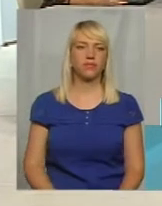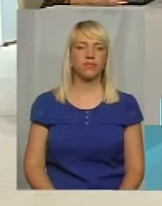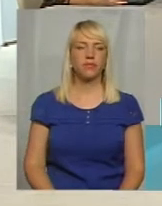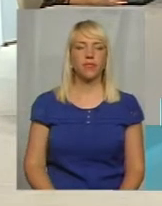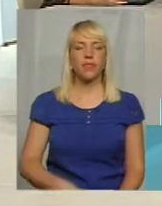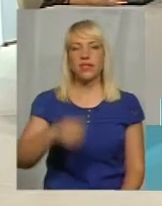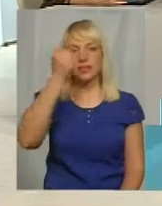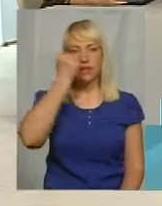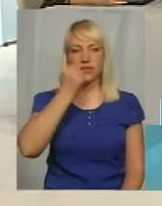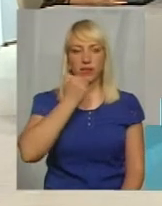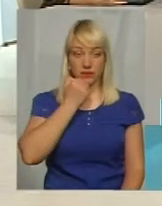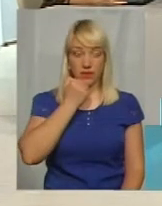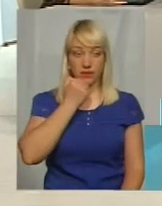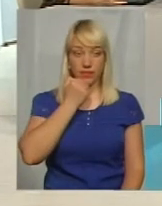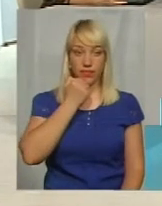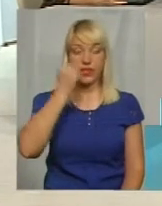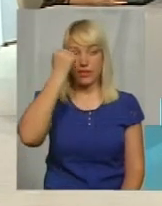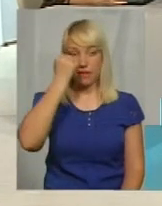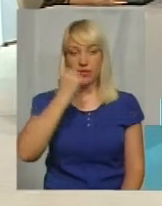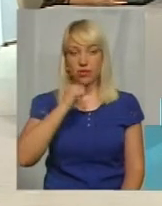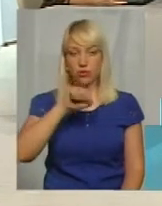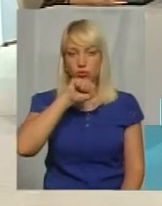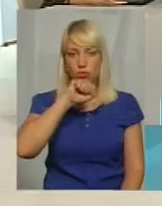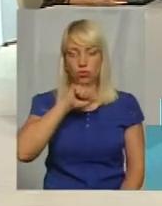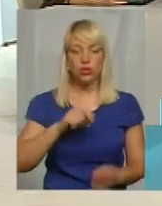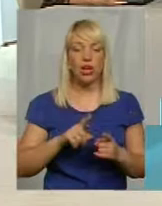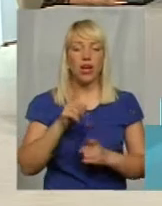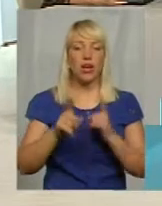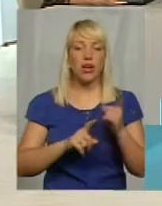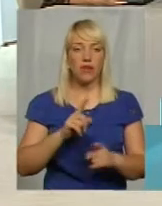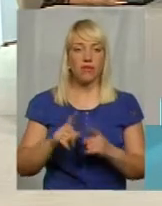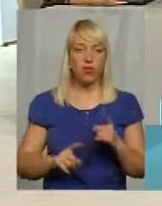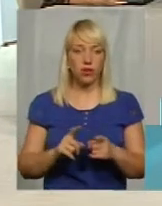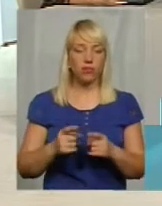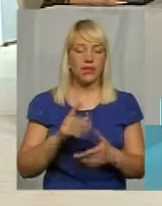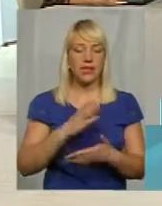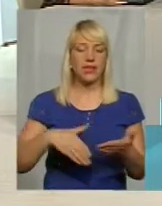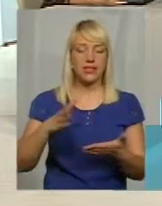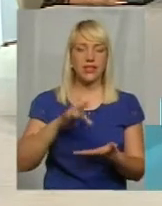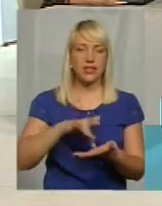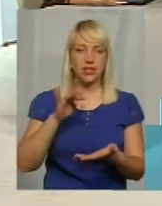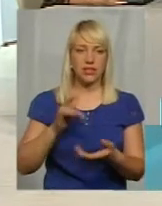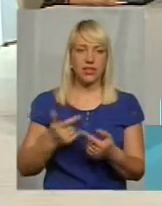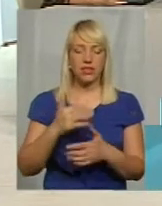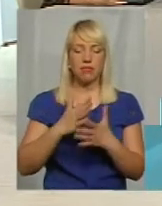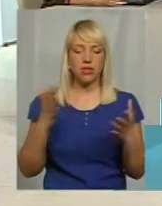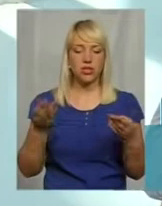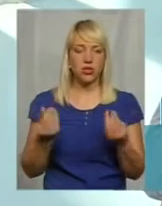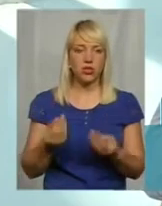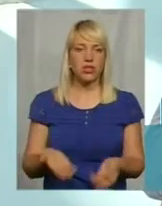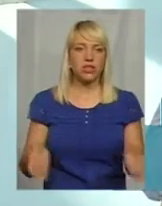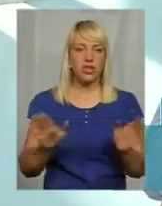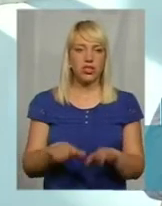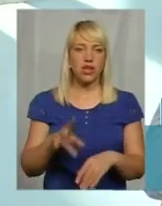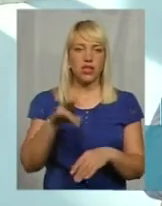Завдяки, і певно, що завдячуючи реформи децентралізації, більших коштів залишається на